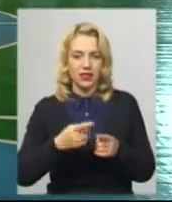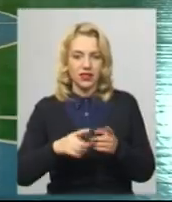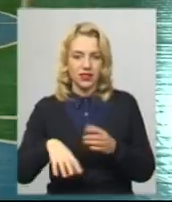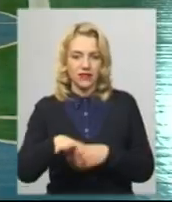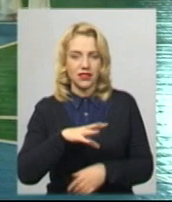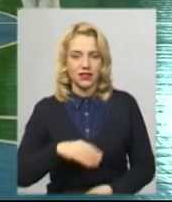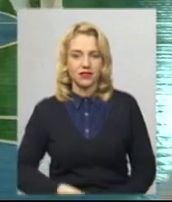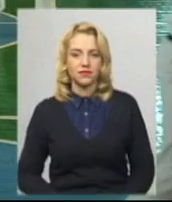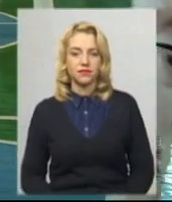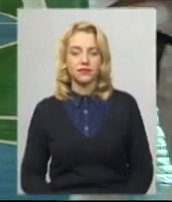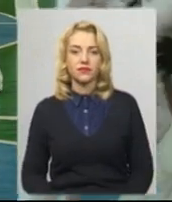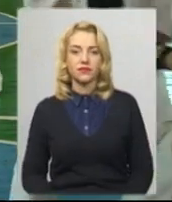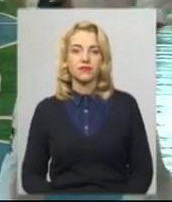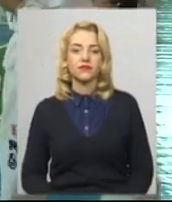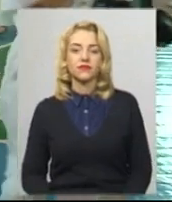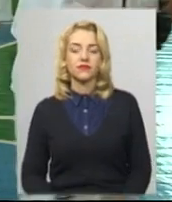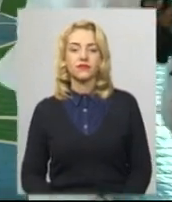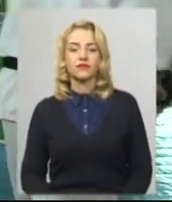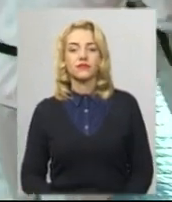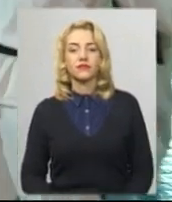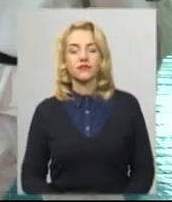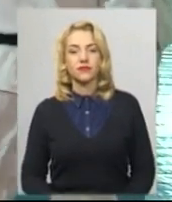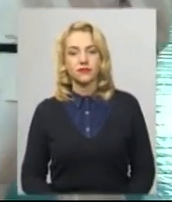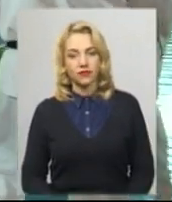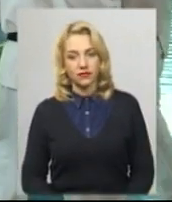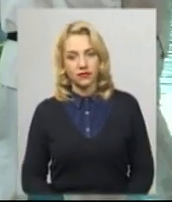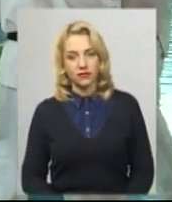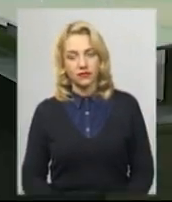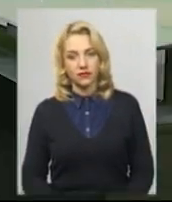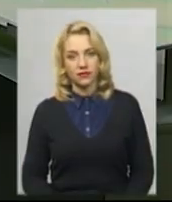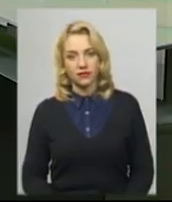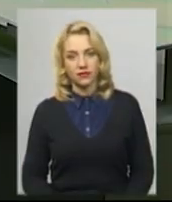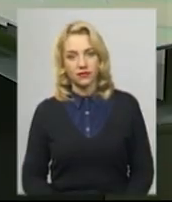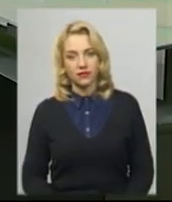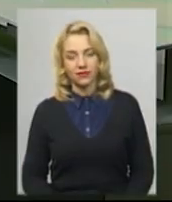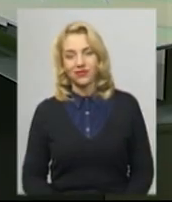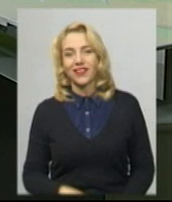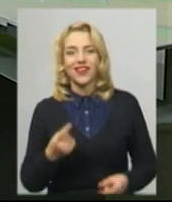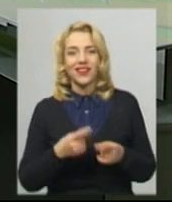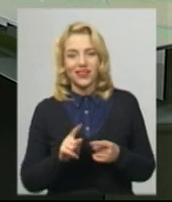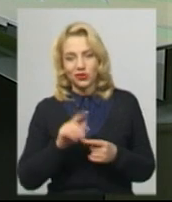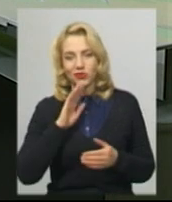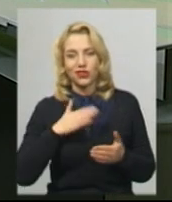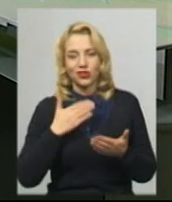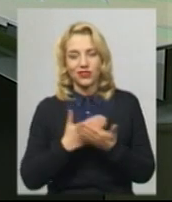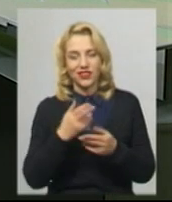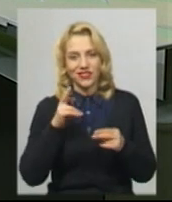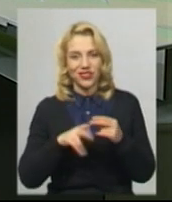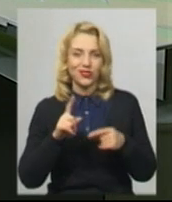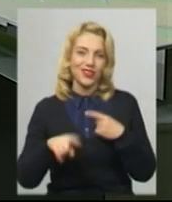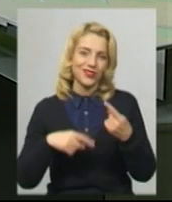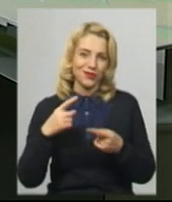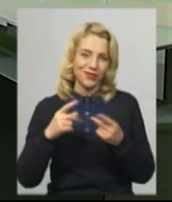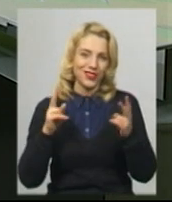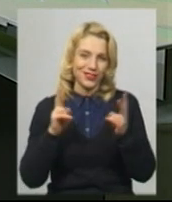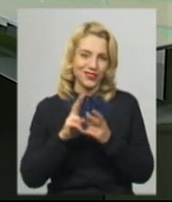Андрій Гуменний, Олександр Горшевський, новини на СПільному, Хмельницький. На цьому наш випуск завершено. До зустрічі